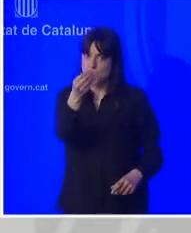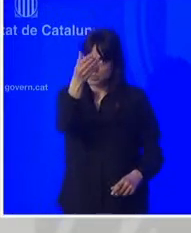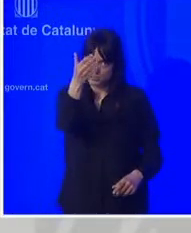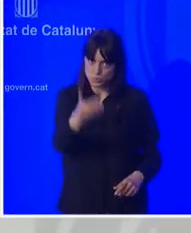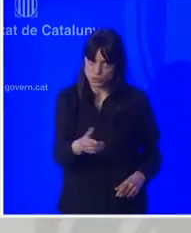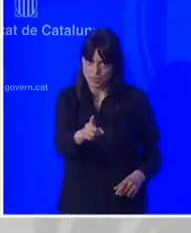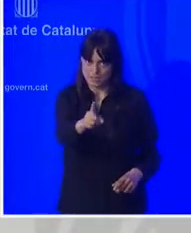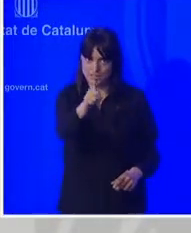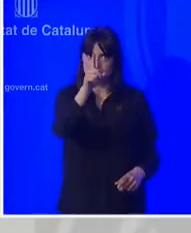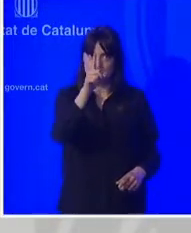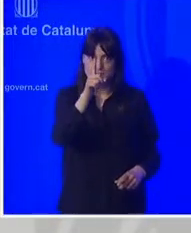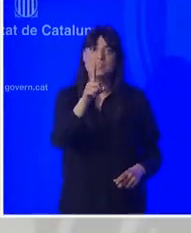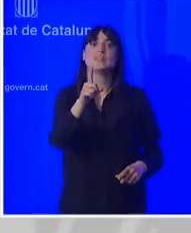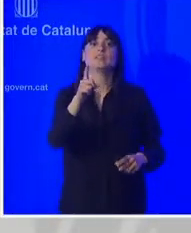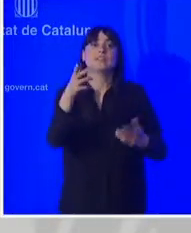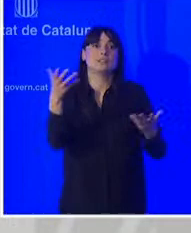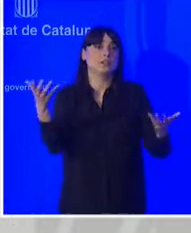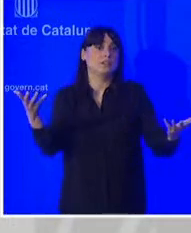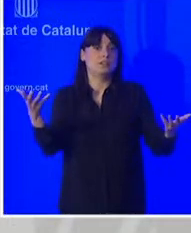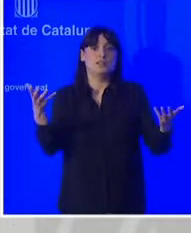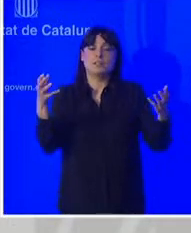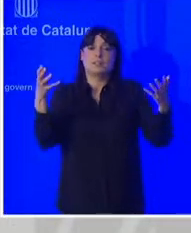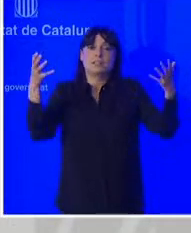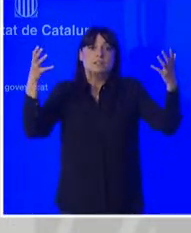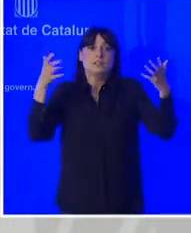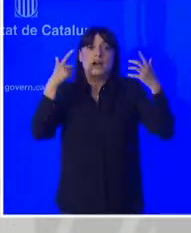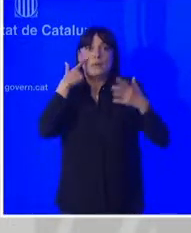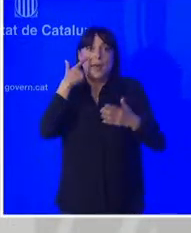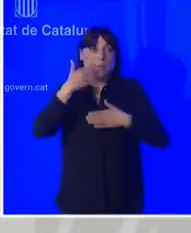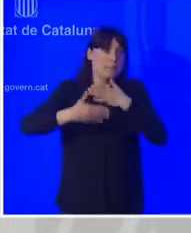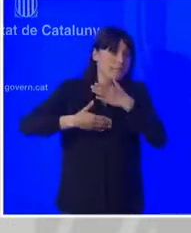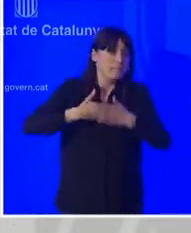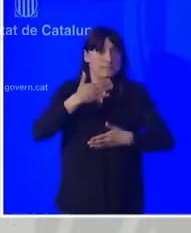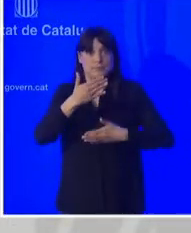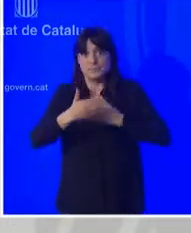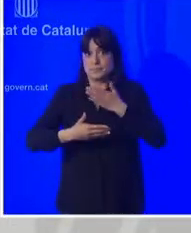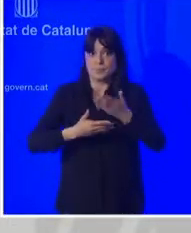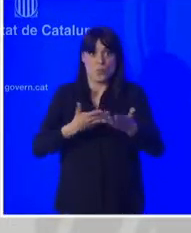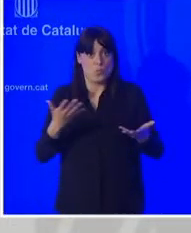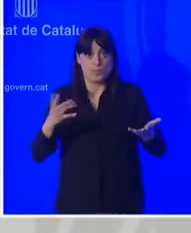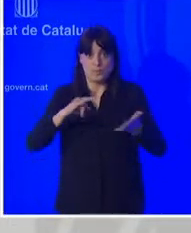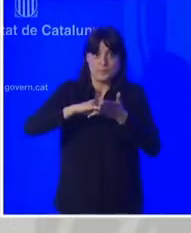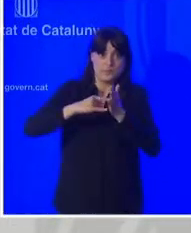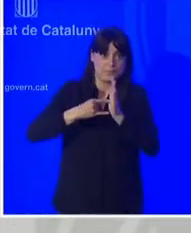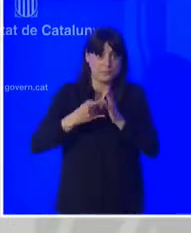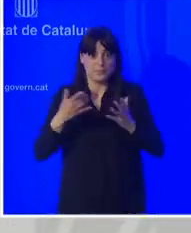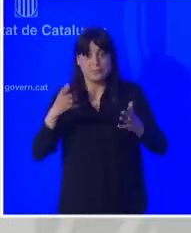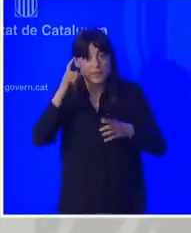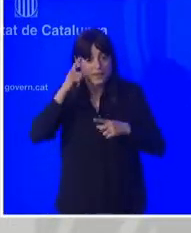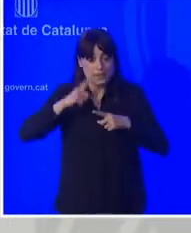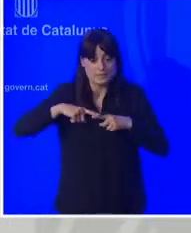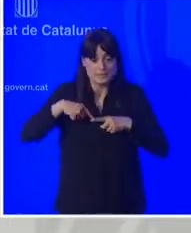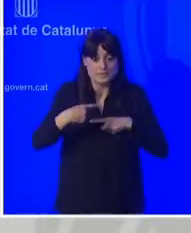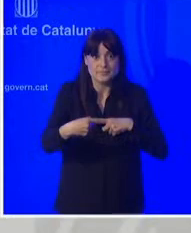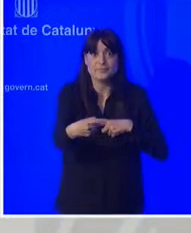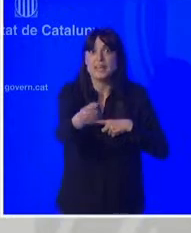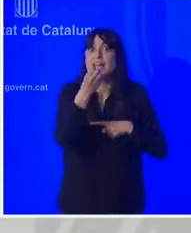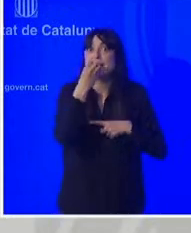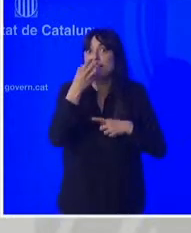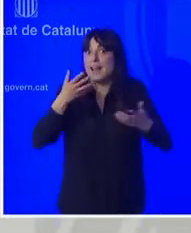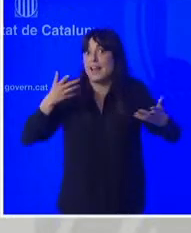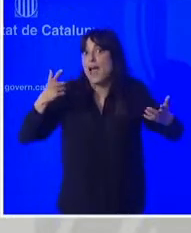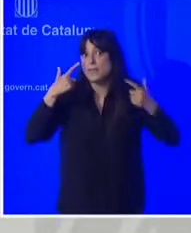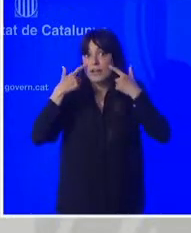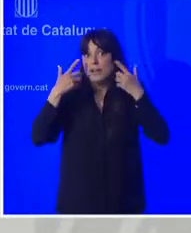i per tant doncs a partir d'aquí anirem veient com s'es van esdevenint els propers dies i el que està clar